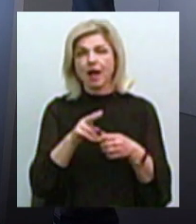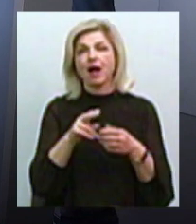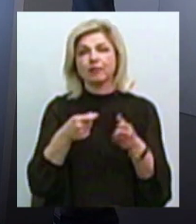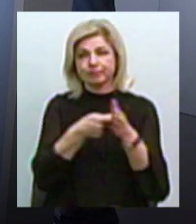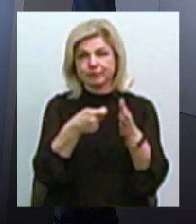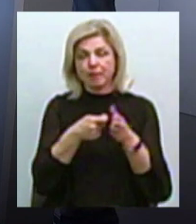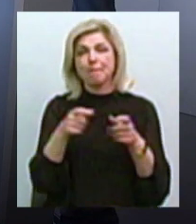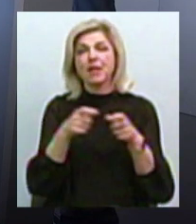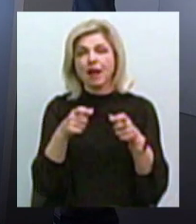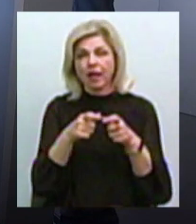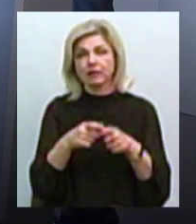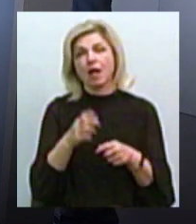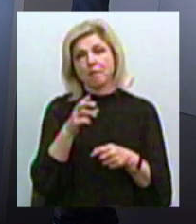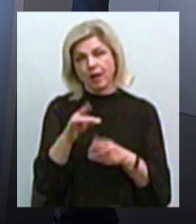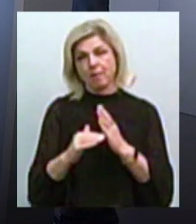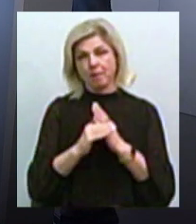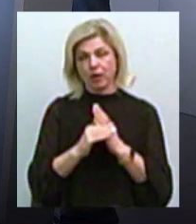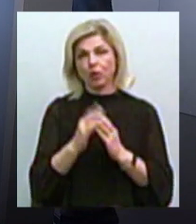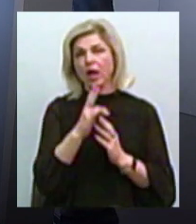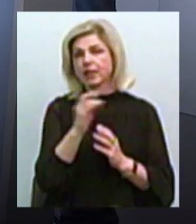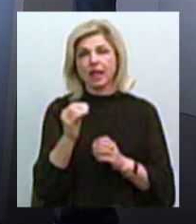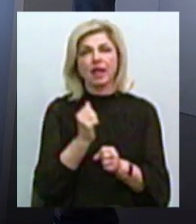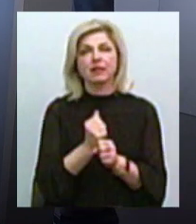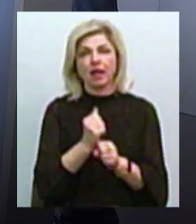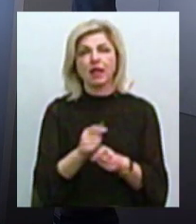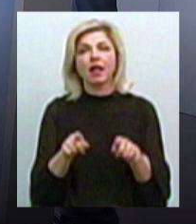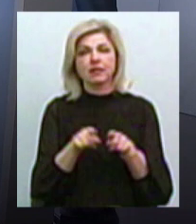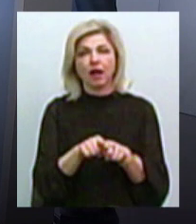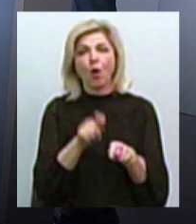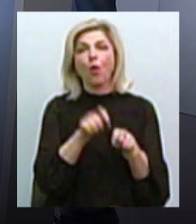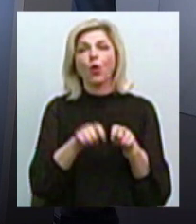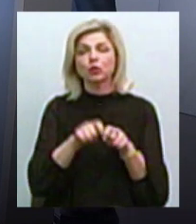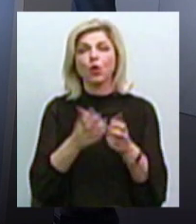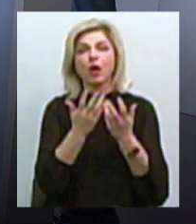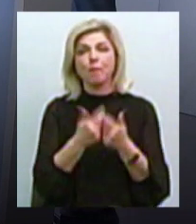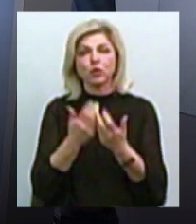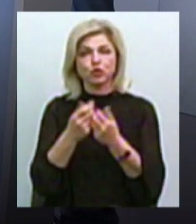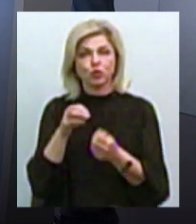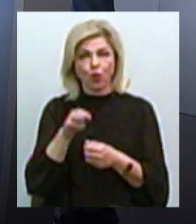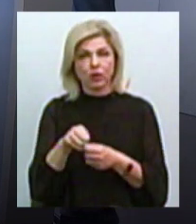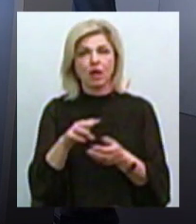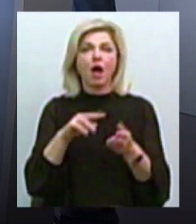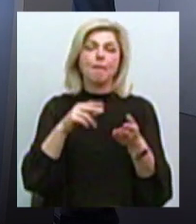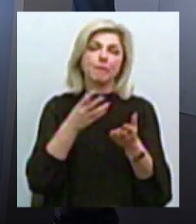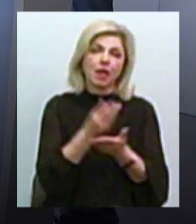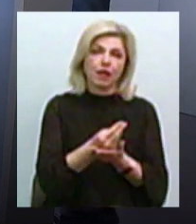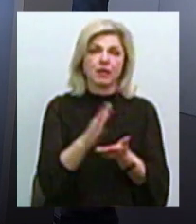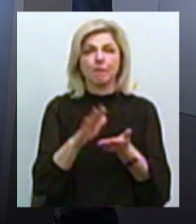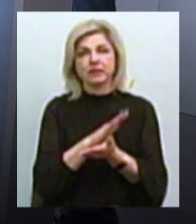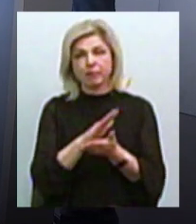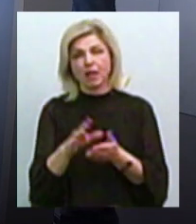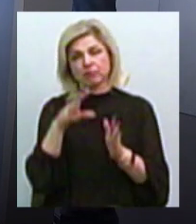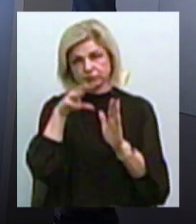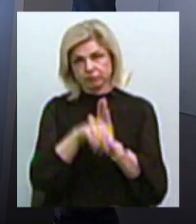електронными билетами. Это бы помогло нам не проводить подобный контроль подсчет платных от бесплатных. Это все